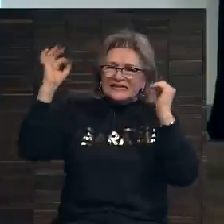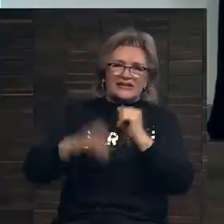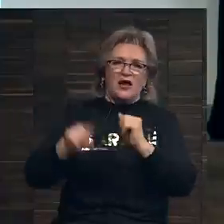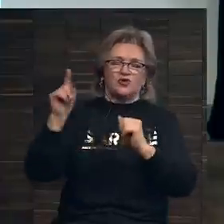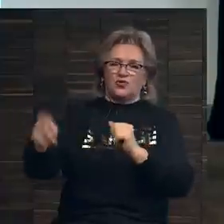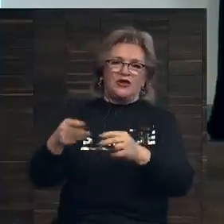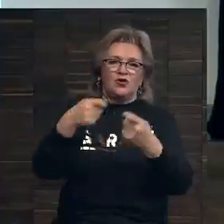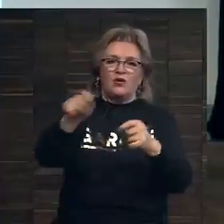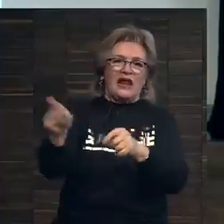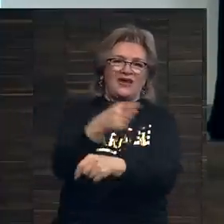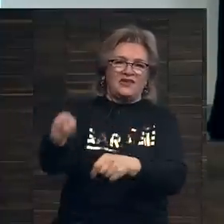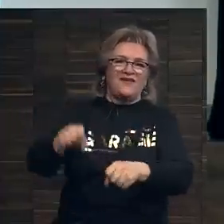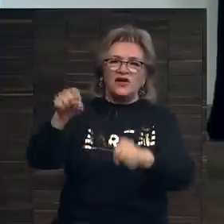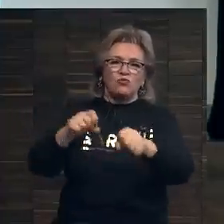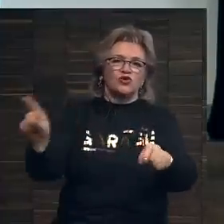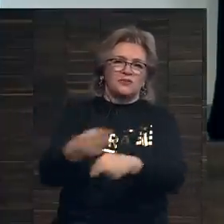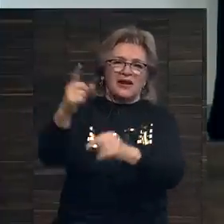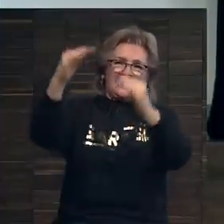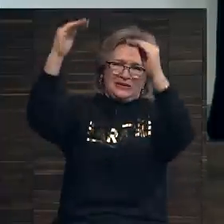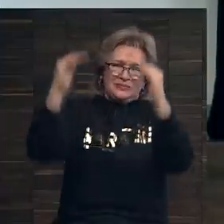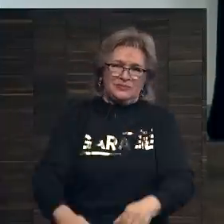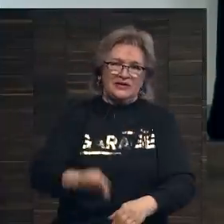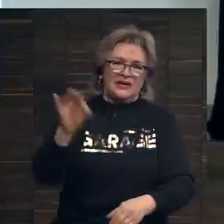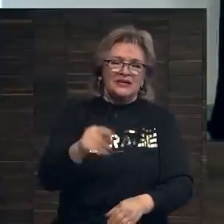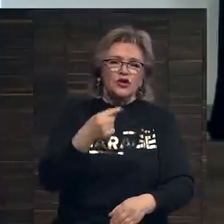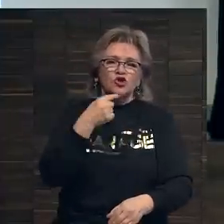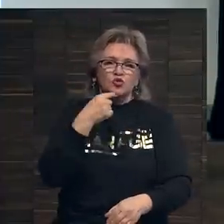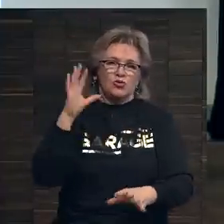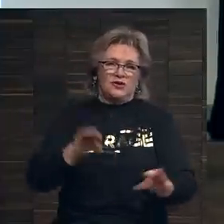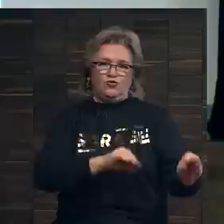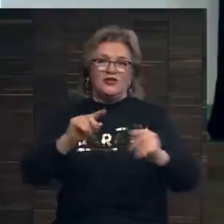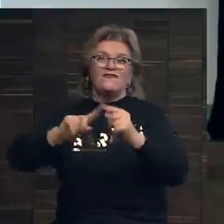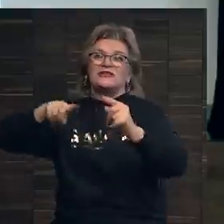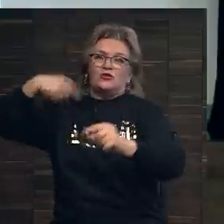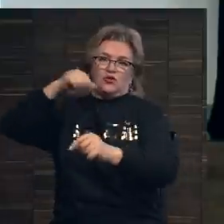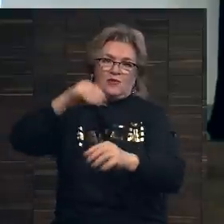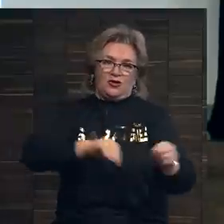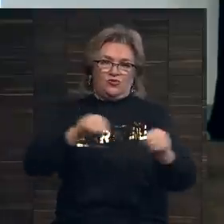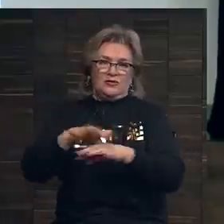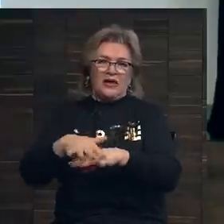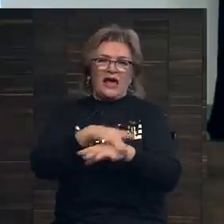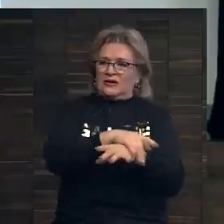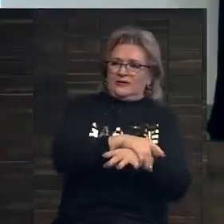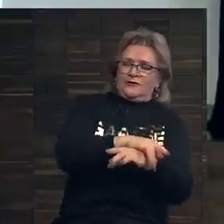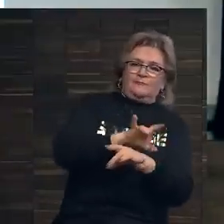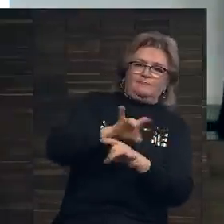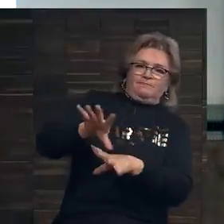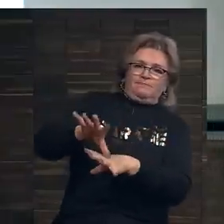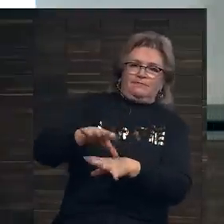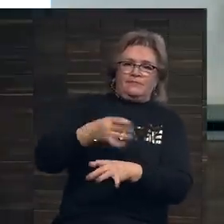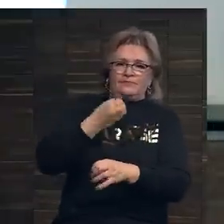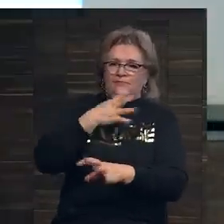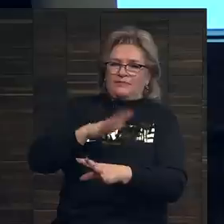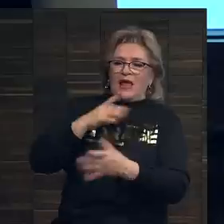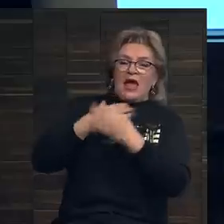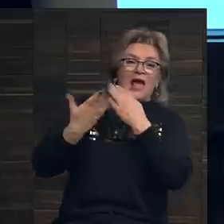сказать, ее ликвидность, возможность ее продать. Ее труднее будет поместить на аукцион в следующем году, рынок не будет на это смотреть благосклонно.